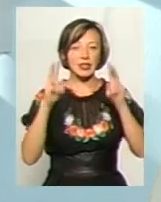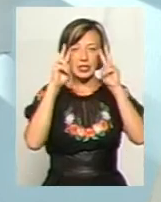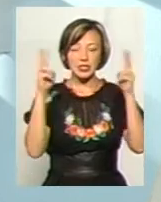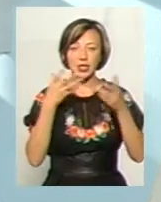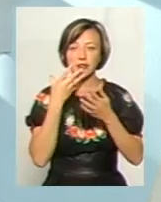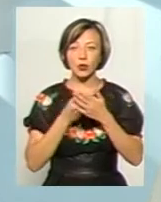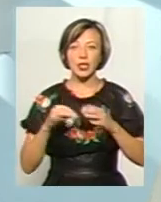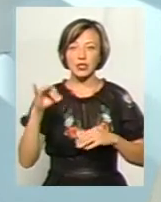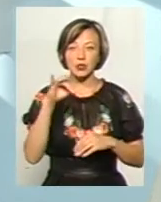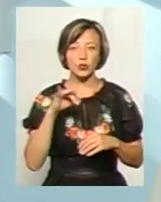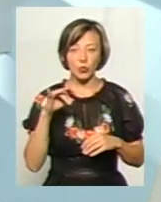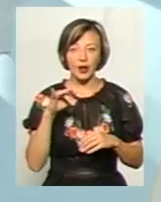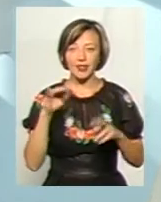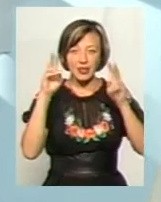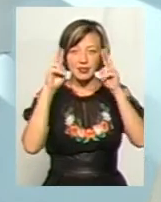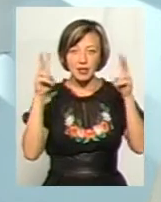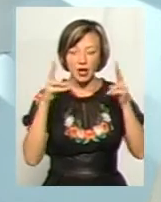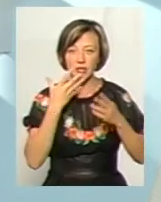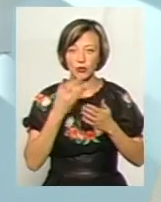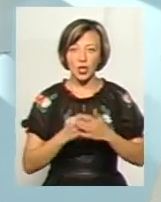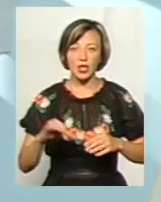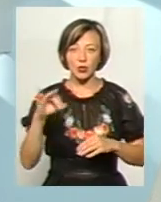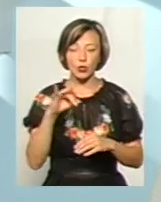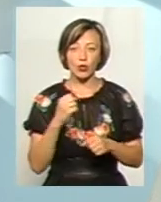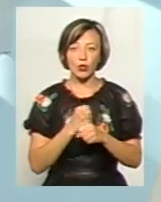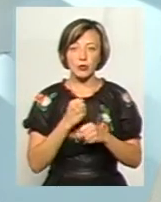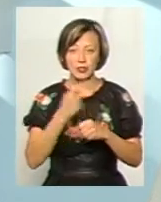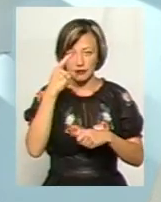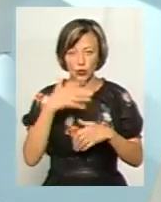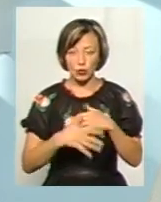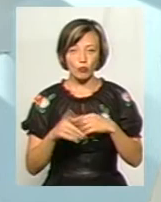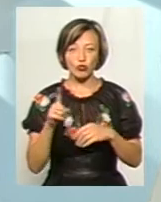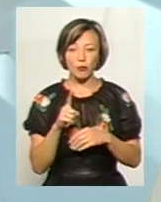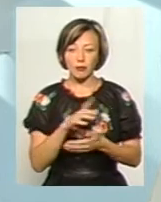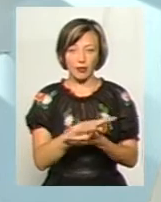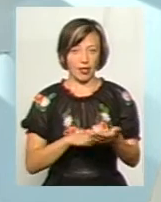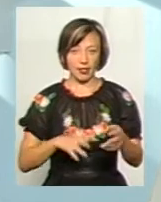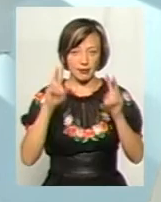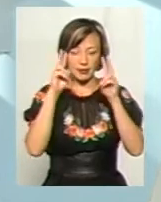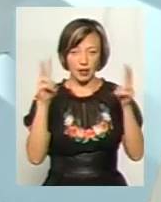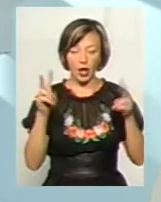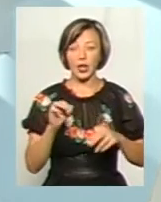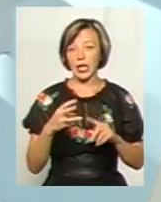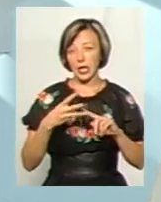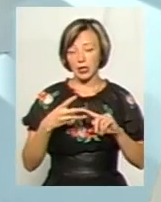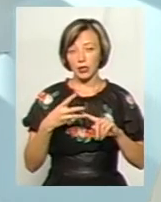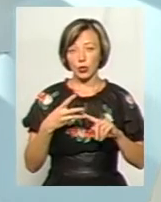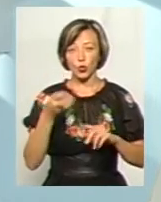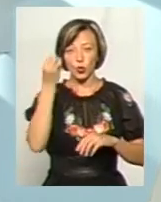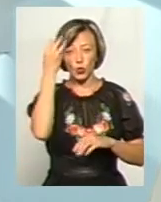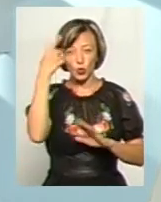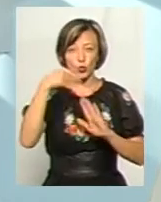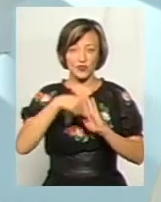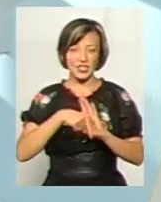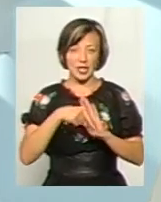своєї історії. Вірніше, не має, а не знає своєї історії. Це робиться свідомо, щоб вона її і не знала. І це про культуру в сенсі